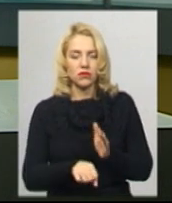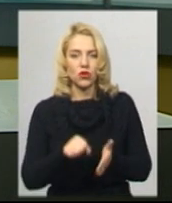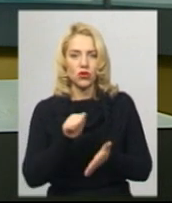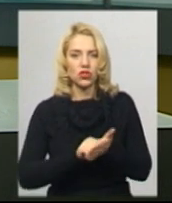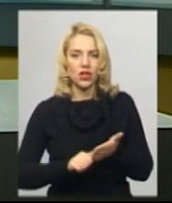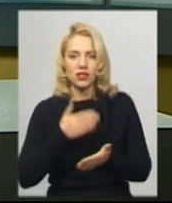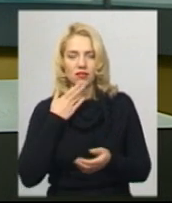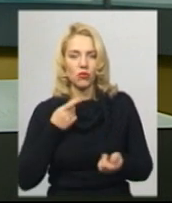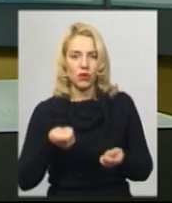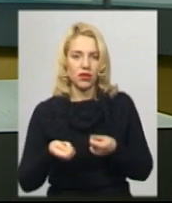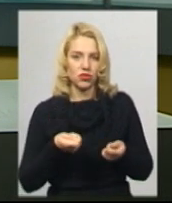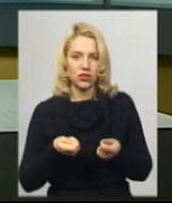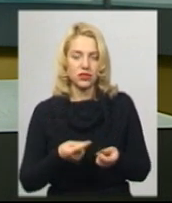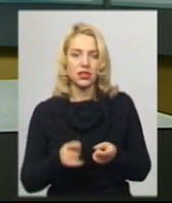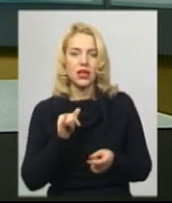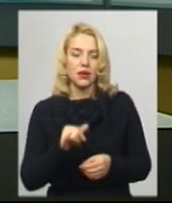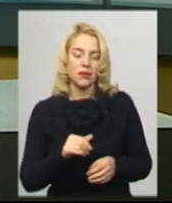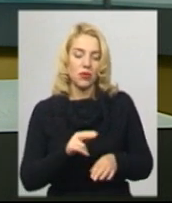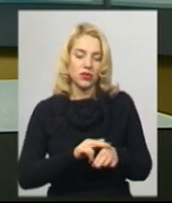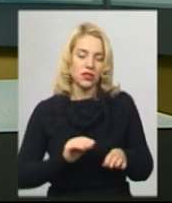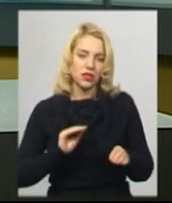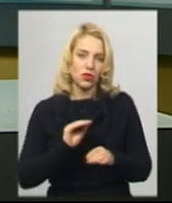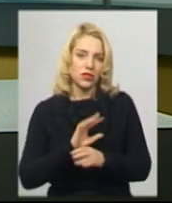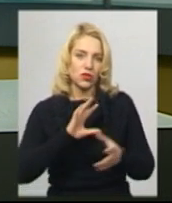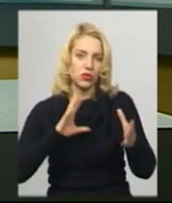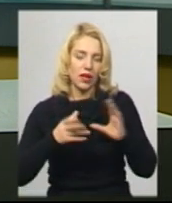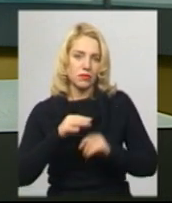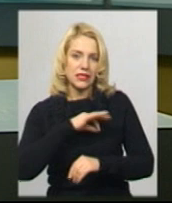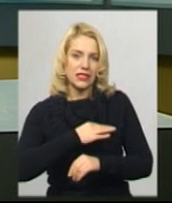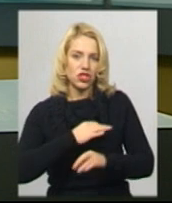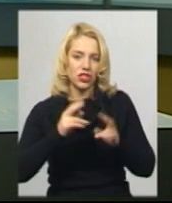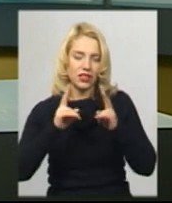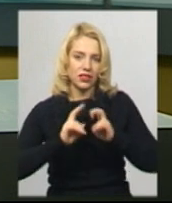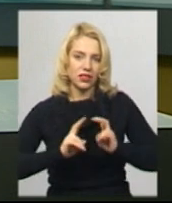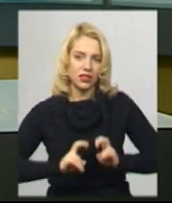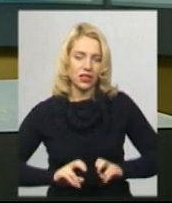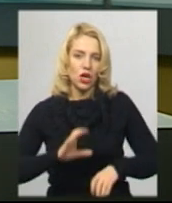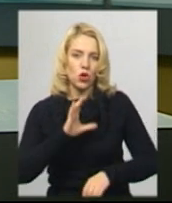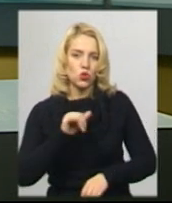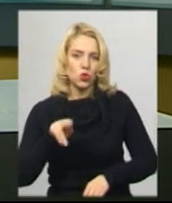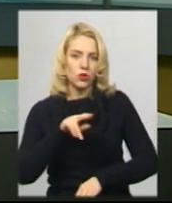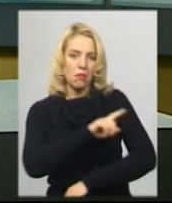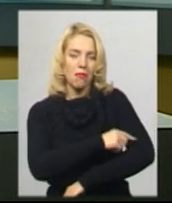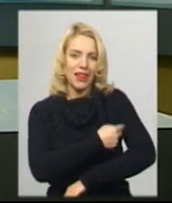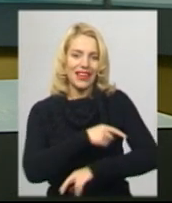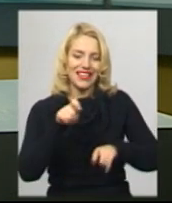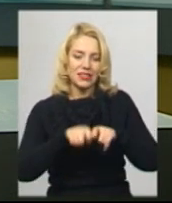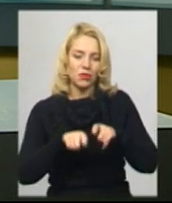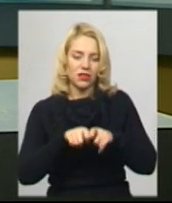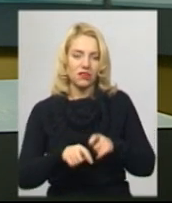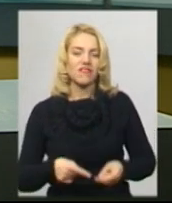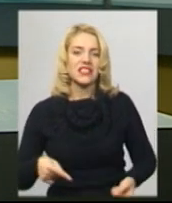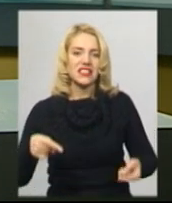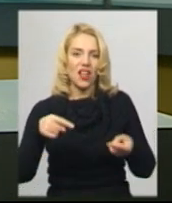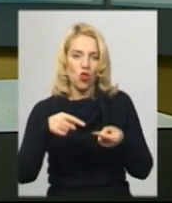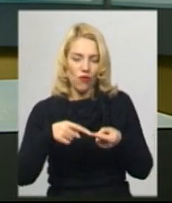Поліцейська додає, що за результатами проведення слідчих дій та судово-медичної експертизи тіла померлої, слідчі встановили причину на